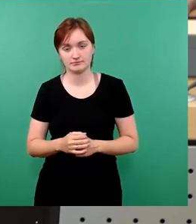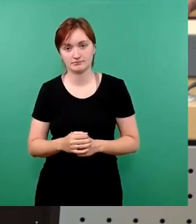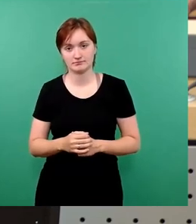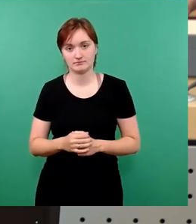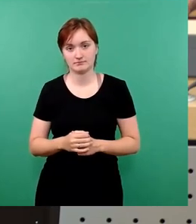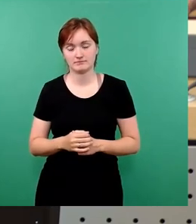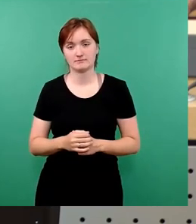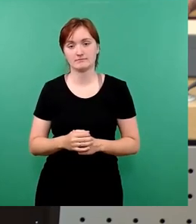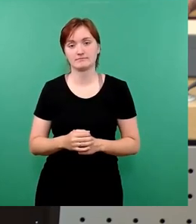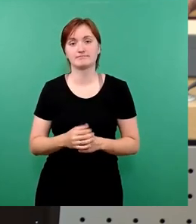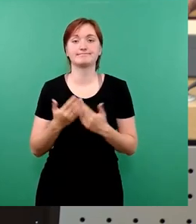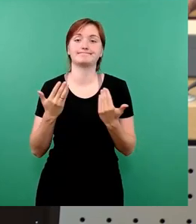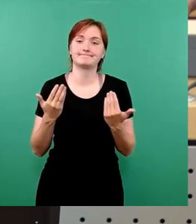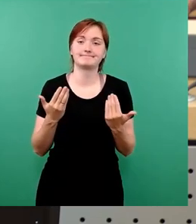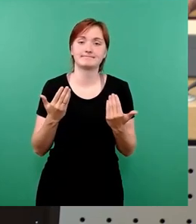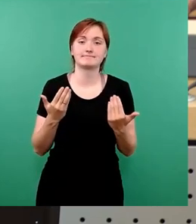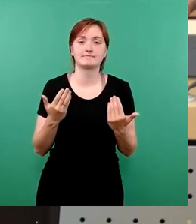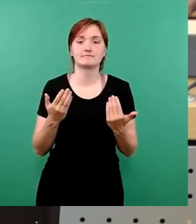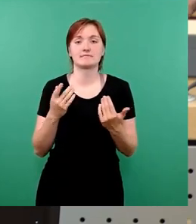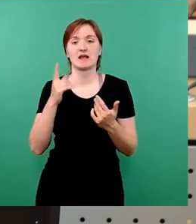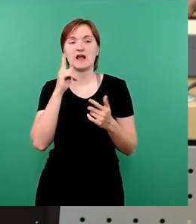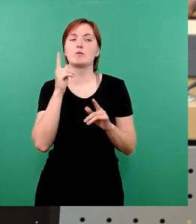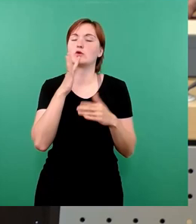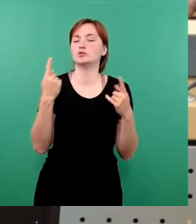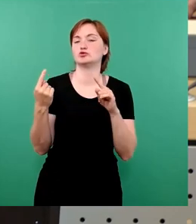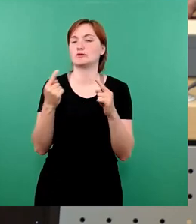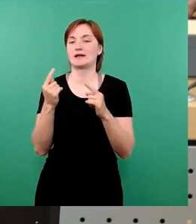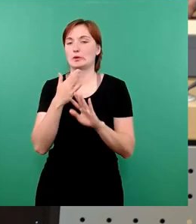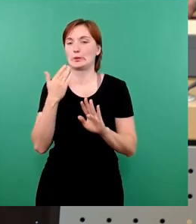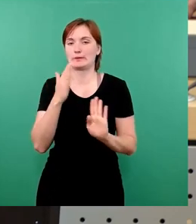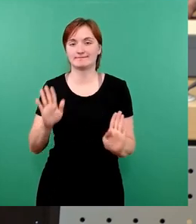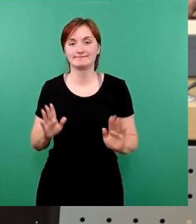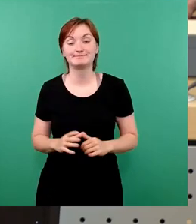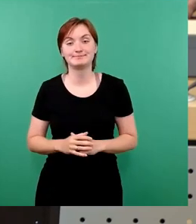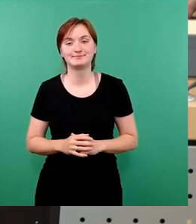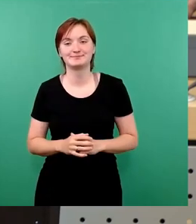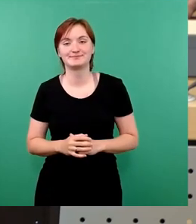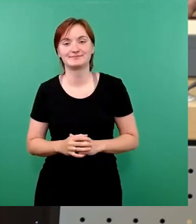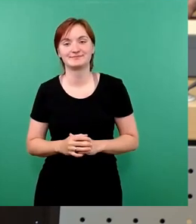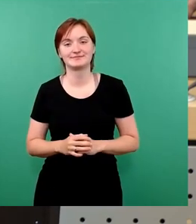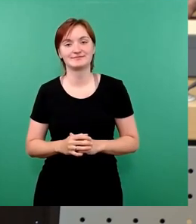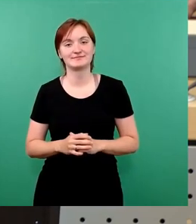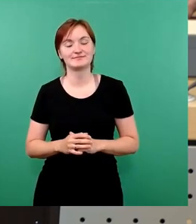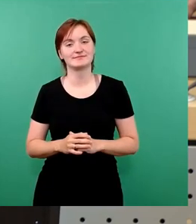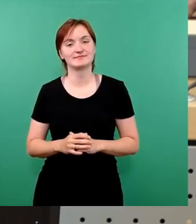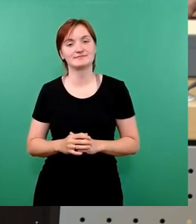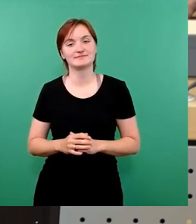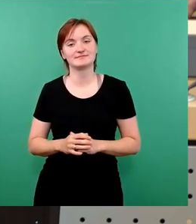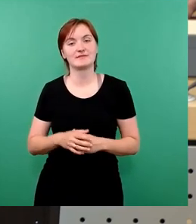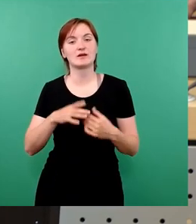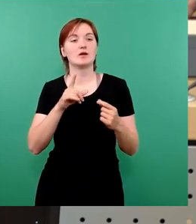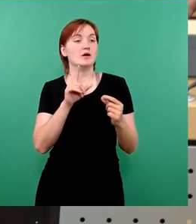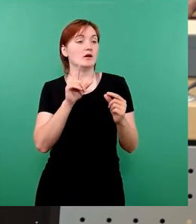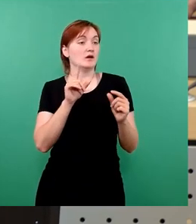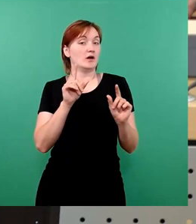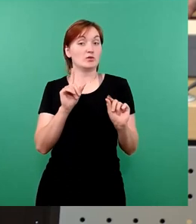Ja, die war aber, glaube ich, unstrittig. So, und ja, insofern werden wir